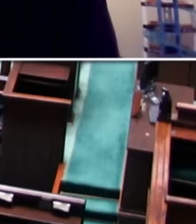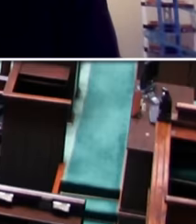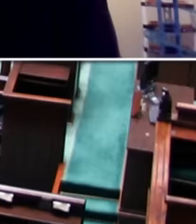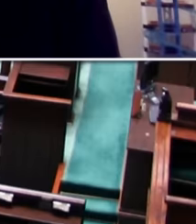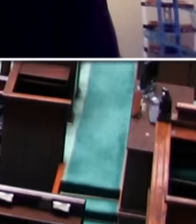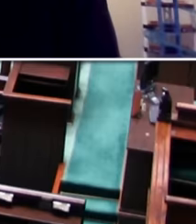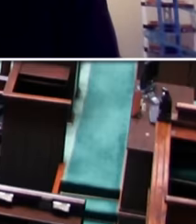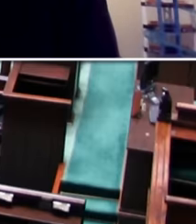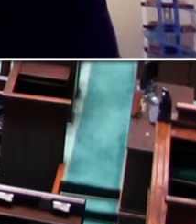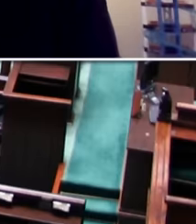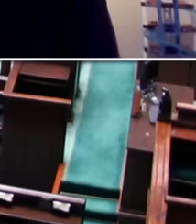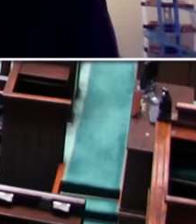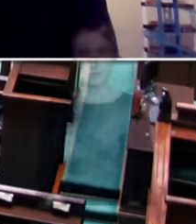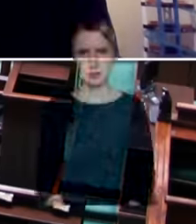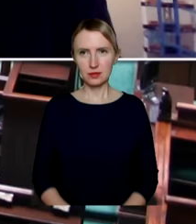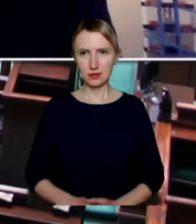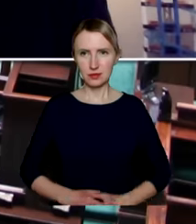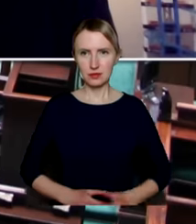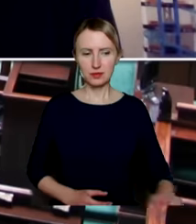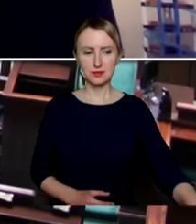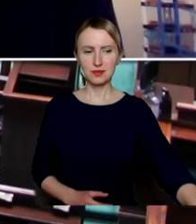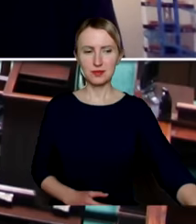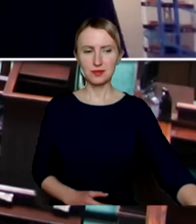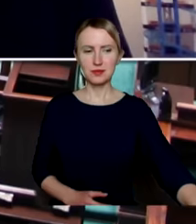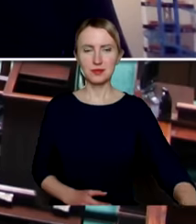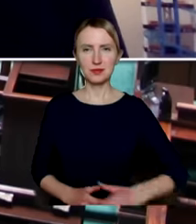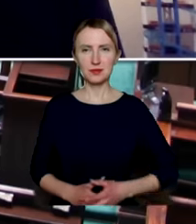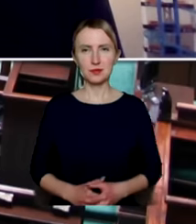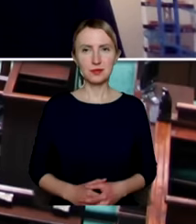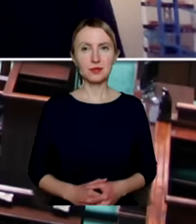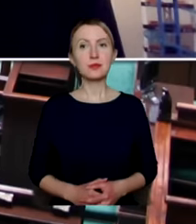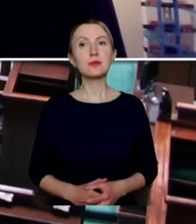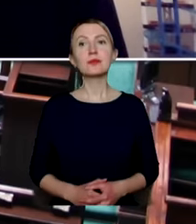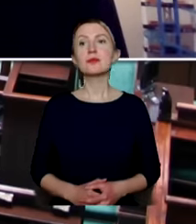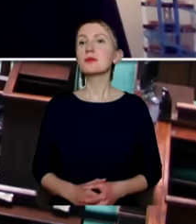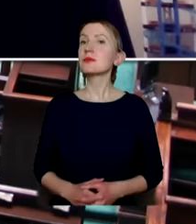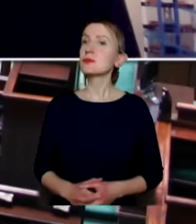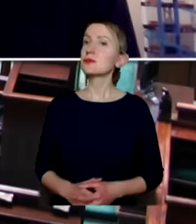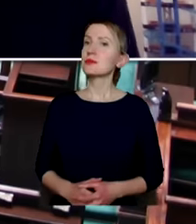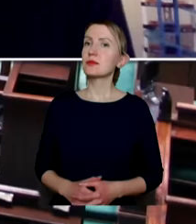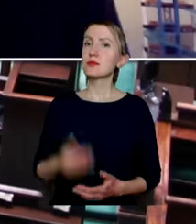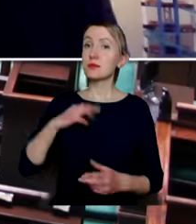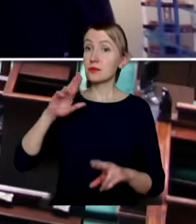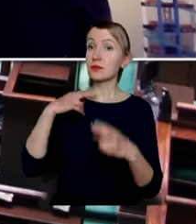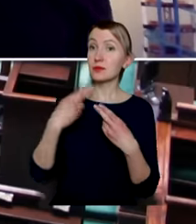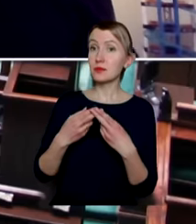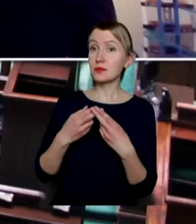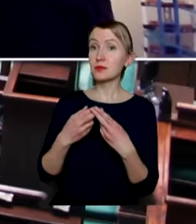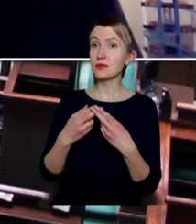jak rozumiem, pierwszy dzień. Czy było spokojnie? Ja powiem, że z tego co